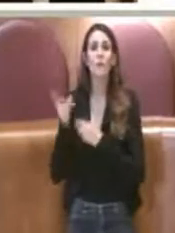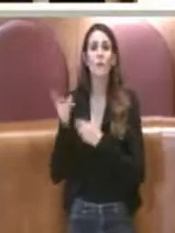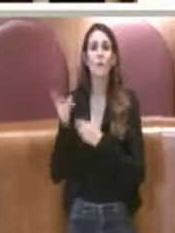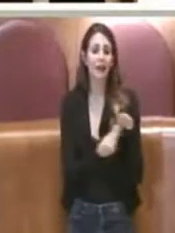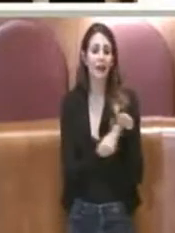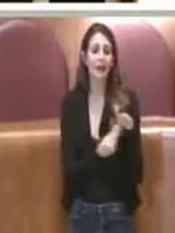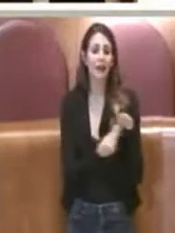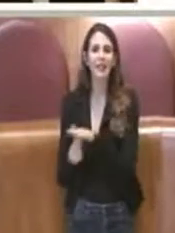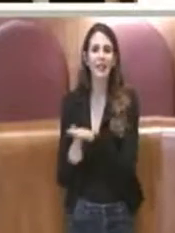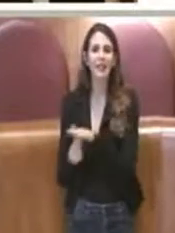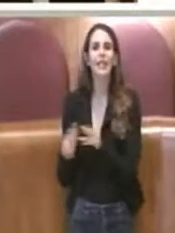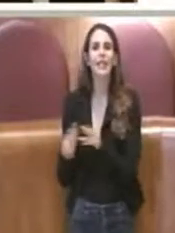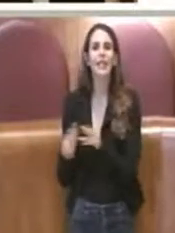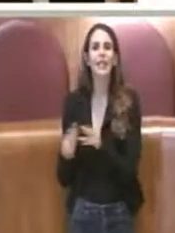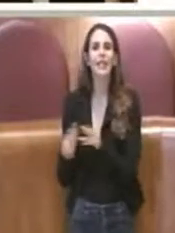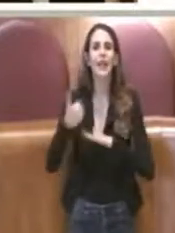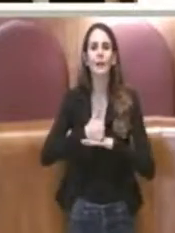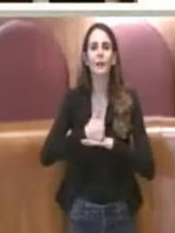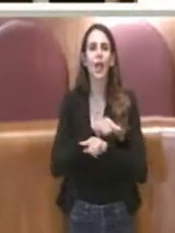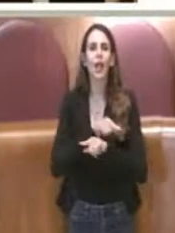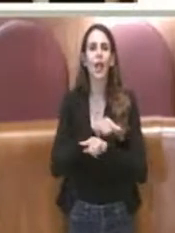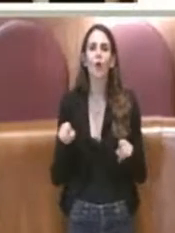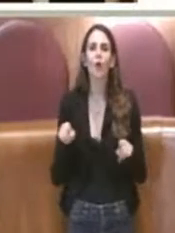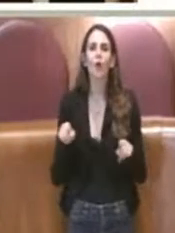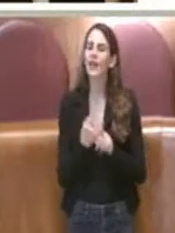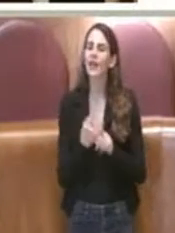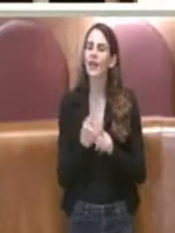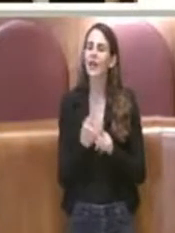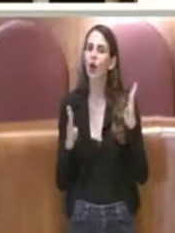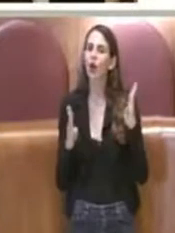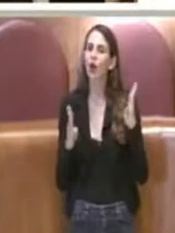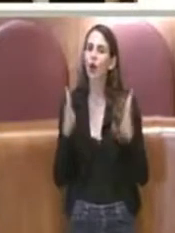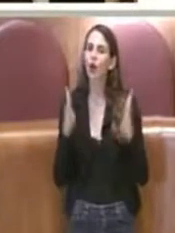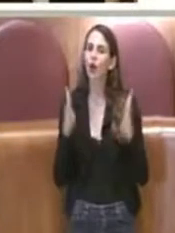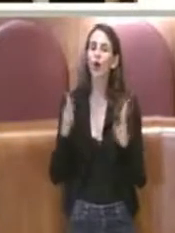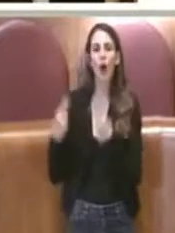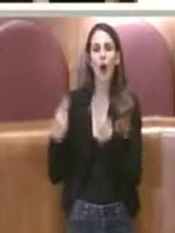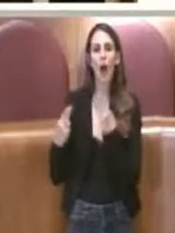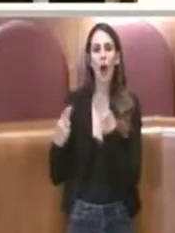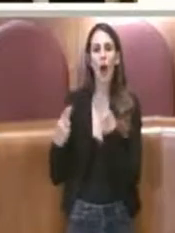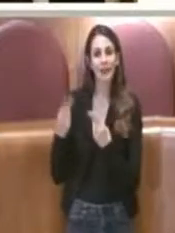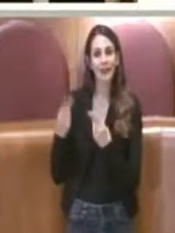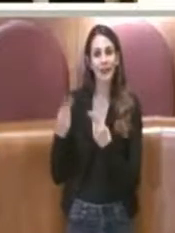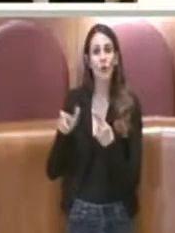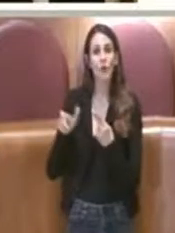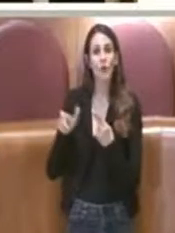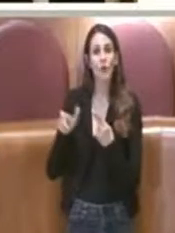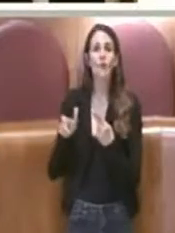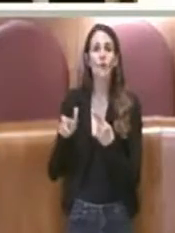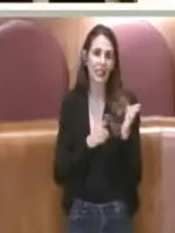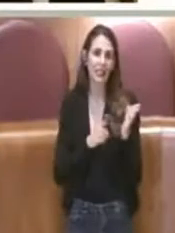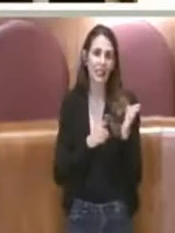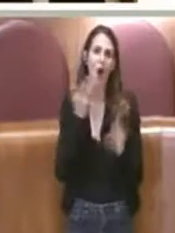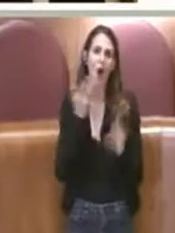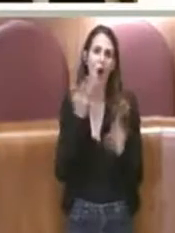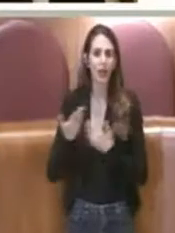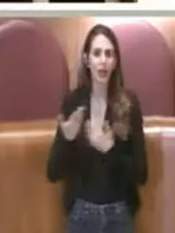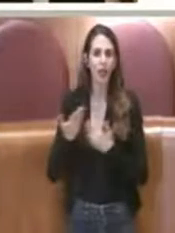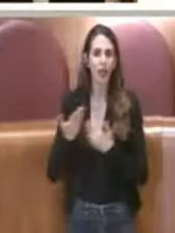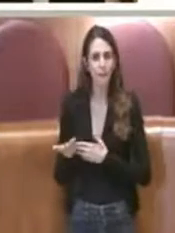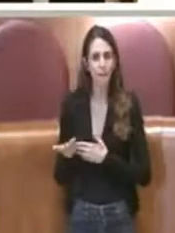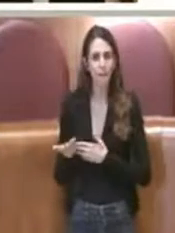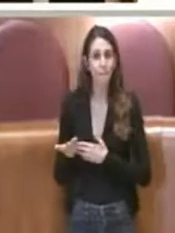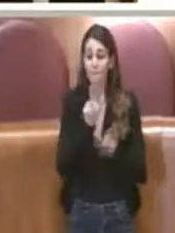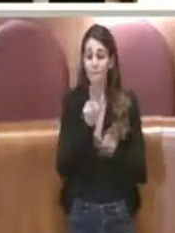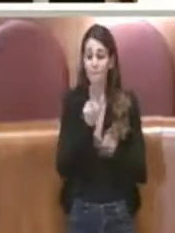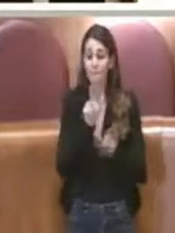Capitale che ha dovuto sostenere un confronto con l'amministrazione per vedere riconosciuto un proprio diritto, ecco che tutte queste